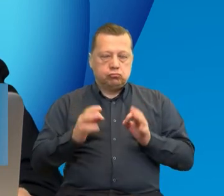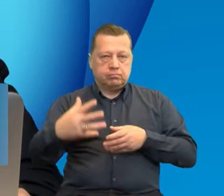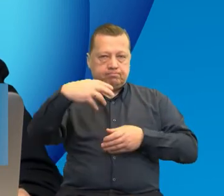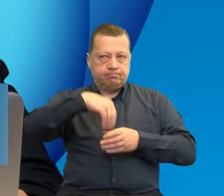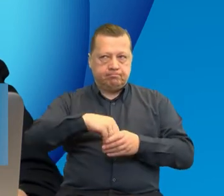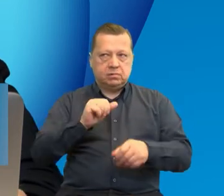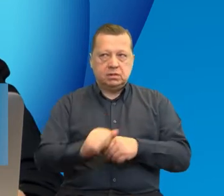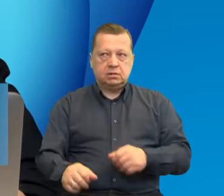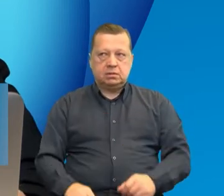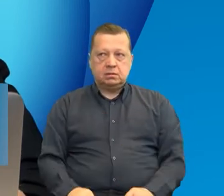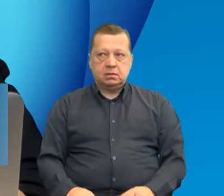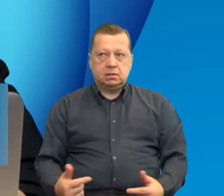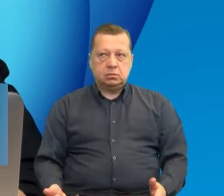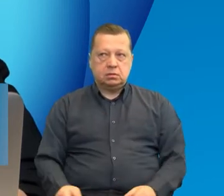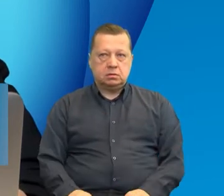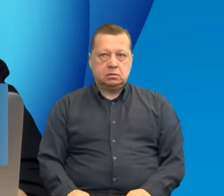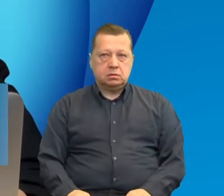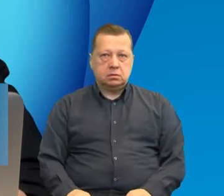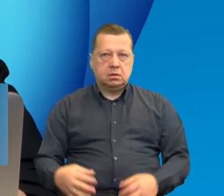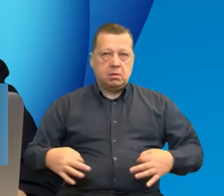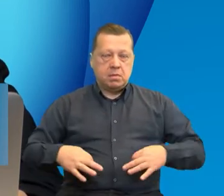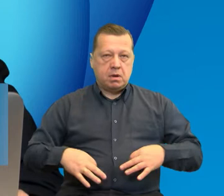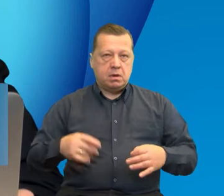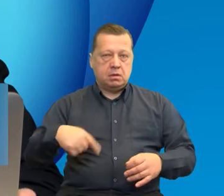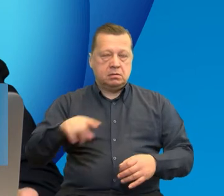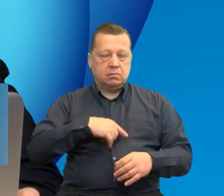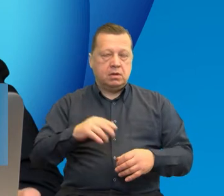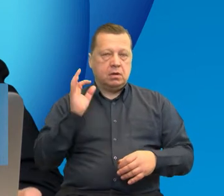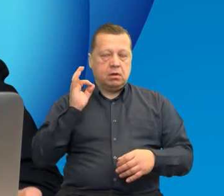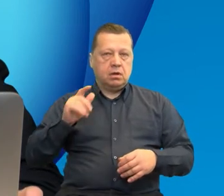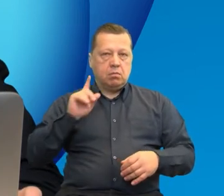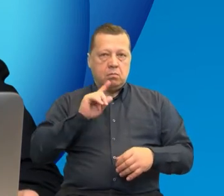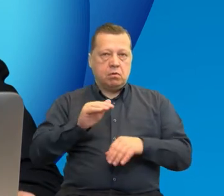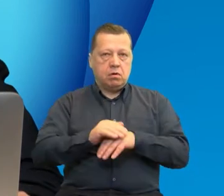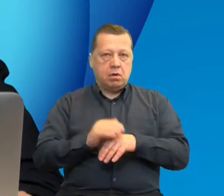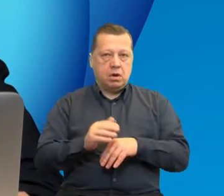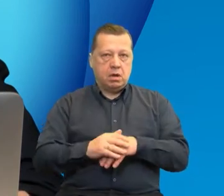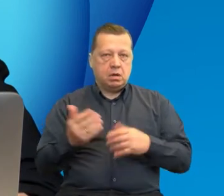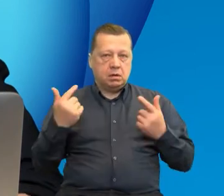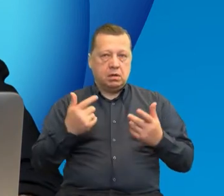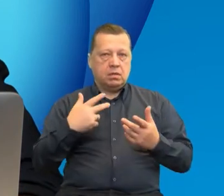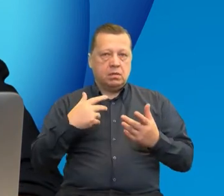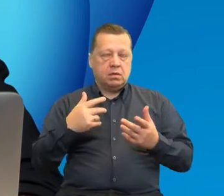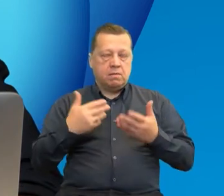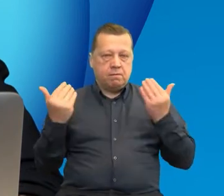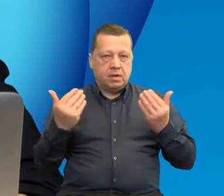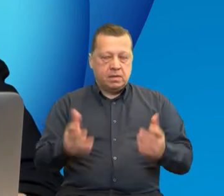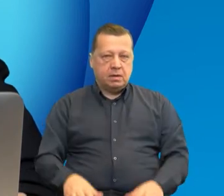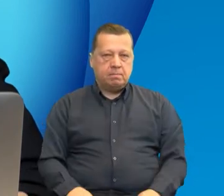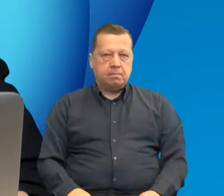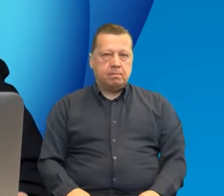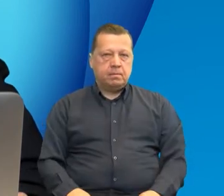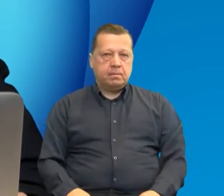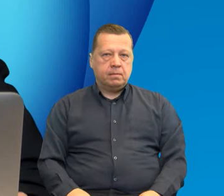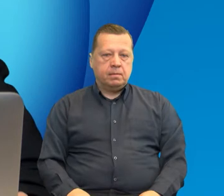naszym wydarzeniu. Witam Państwa także w imieniu moich koleżanek i kolegów z Departamentu Współpracy Terytorialnej.